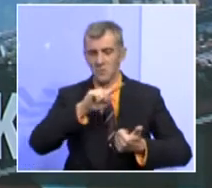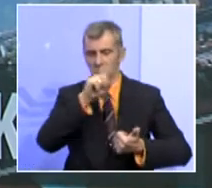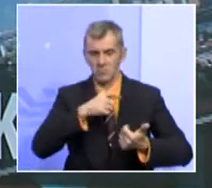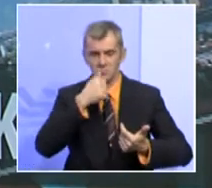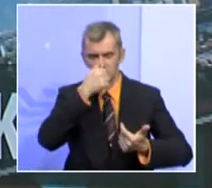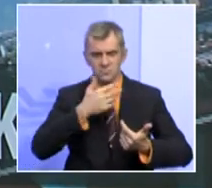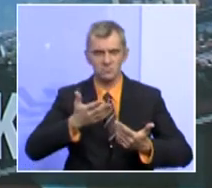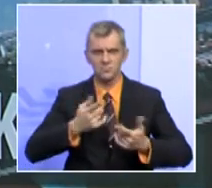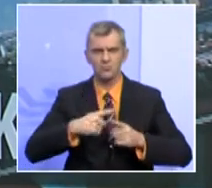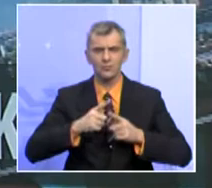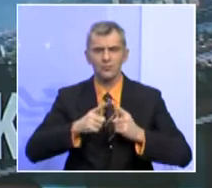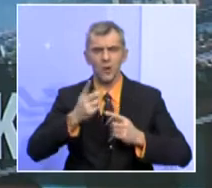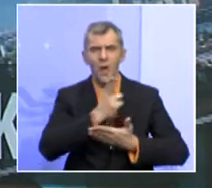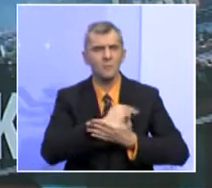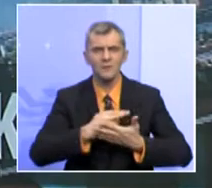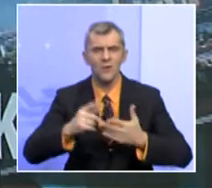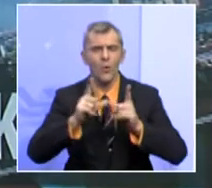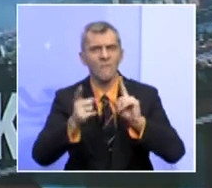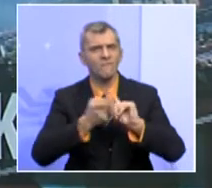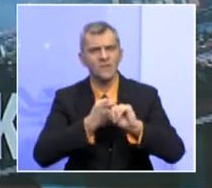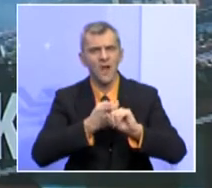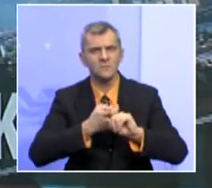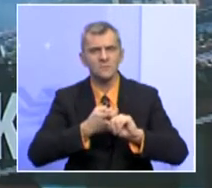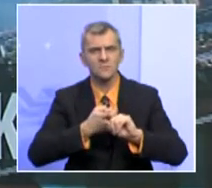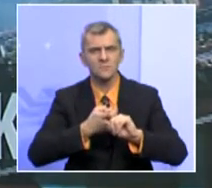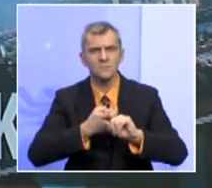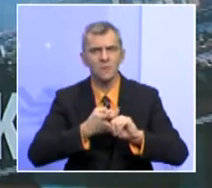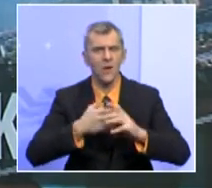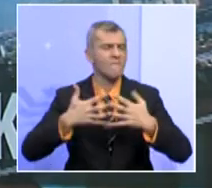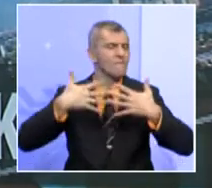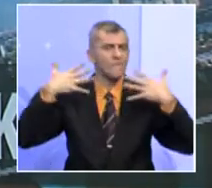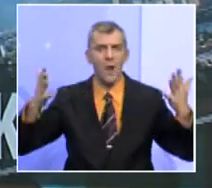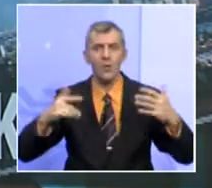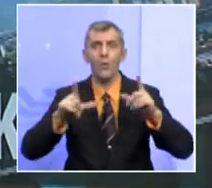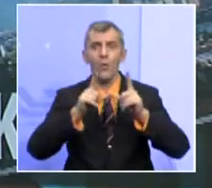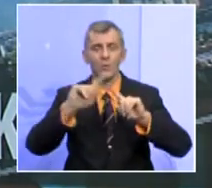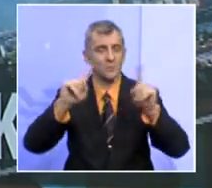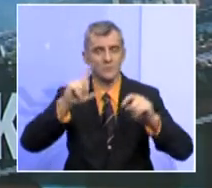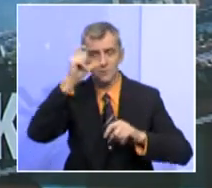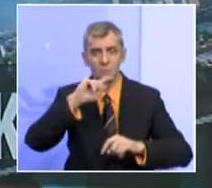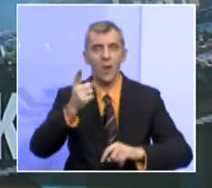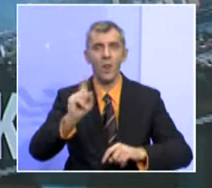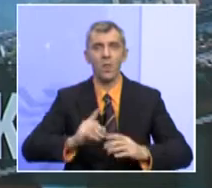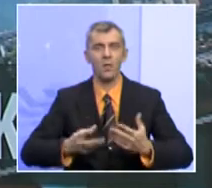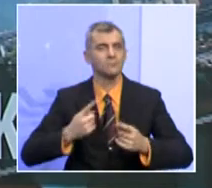pitanje zbog čega je to onda administracija u federaciji BiH glomazna, a u Republike Srpskoj nije.